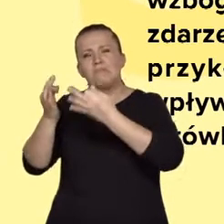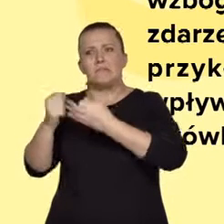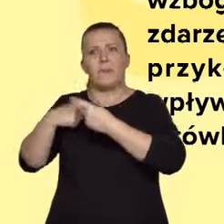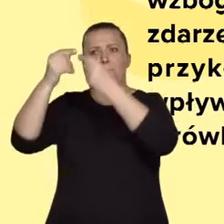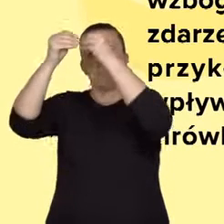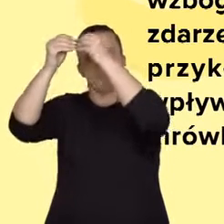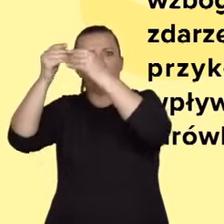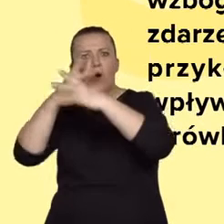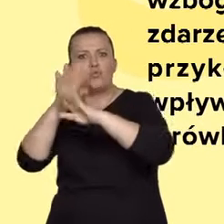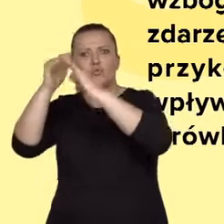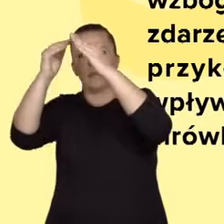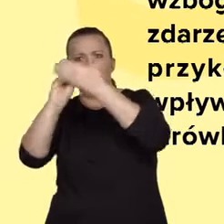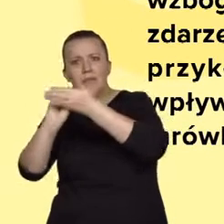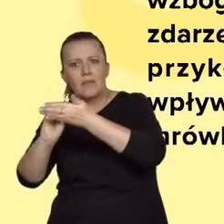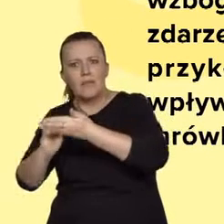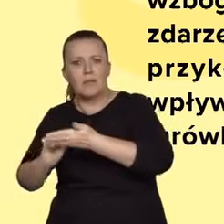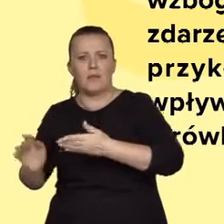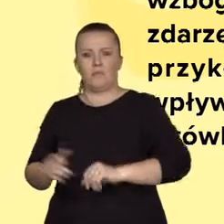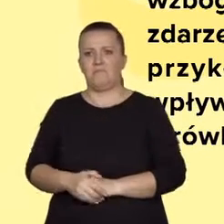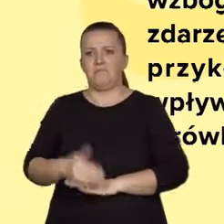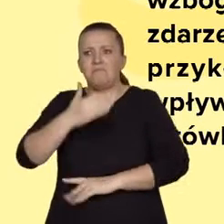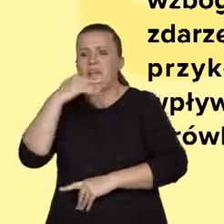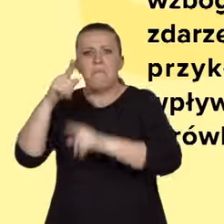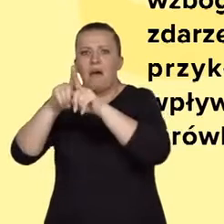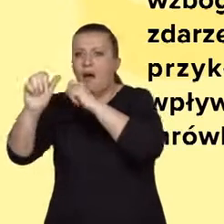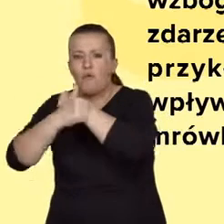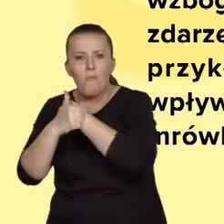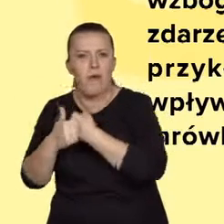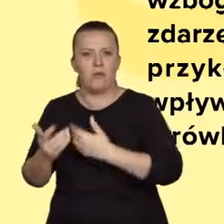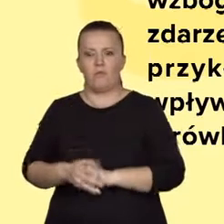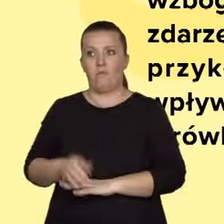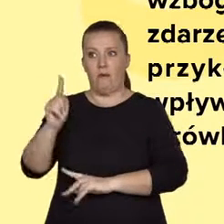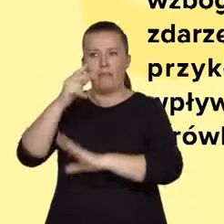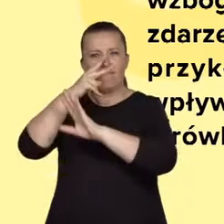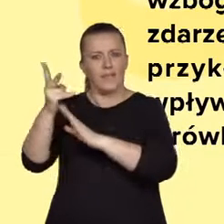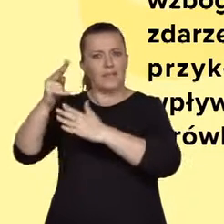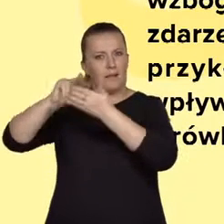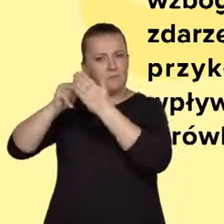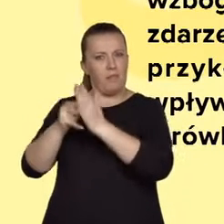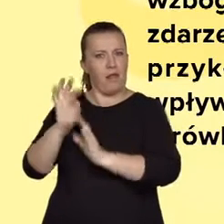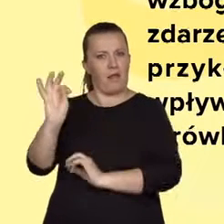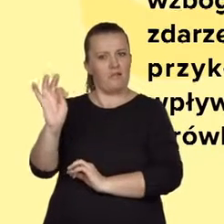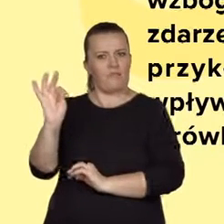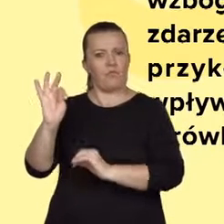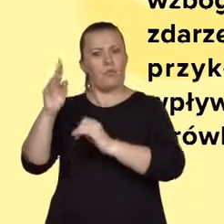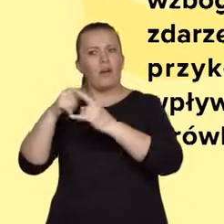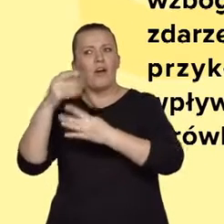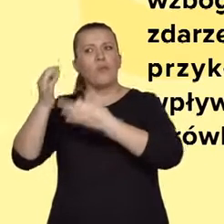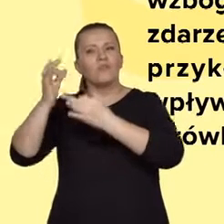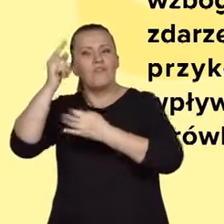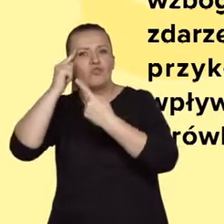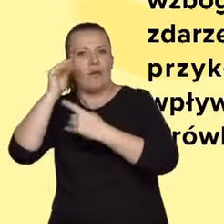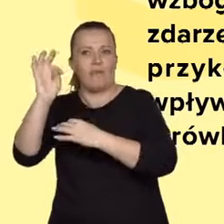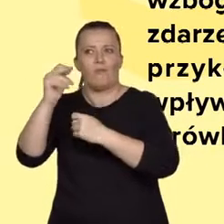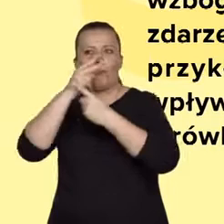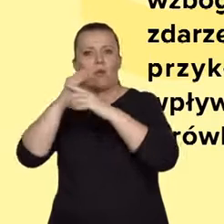innej formy pisemnej opartej na argumentowaniu. Niemniej wyraźnie widać tu zamysł kompozycyjny odpowiadający prowadzonym rozważaniom. Na